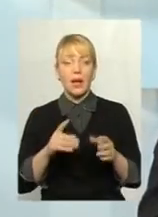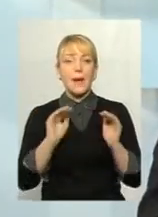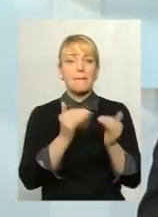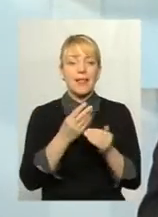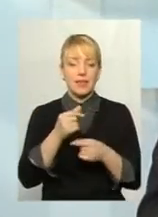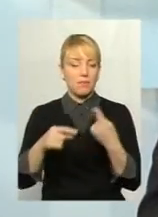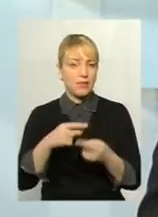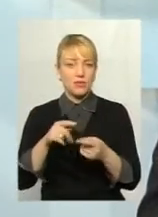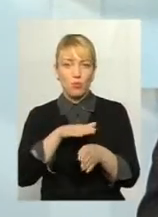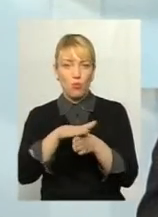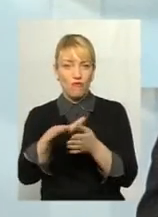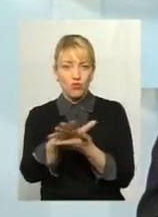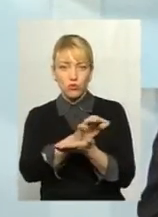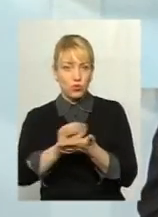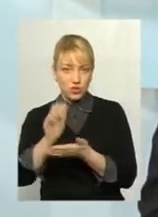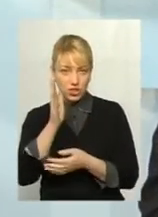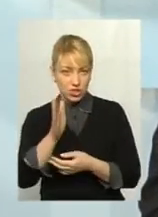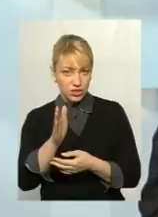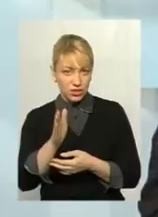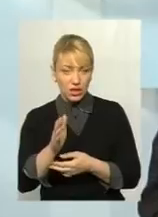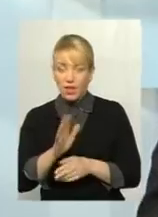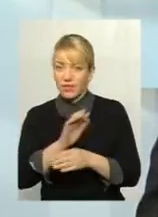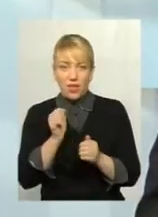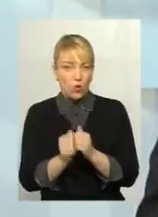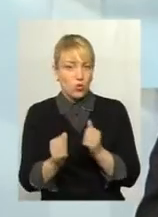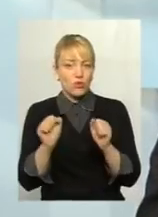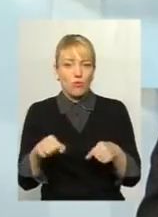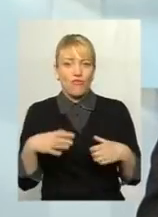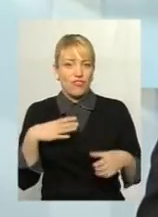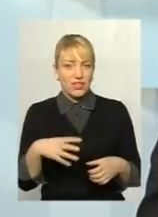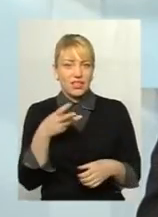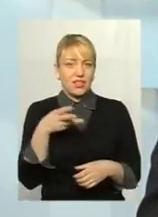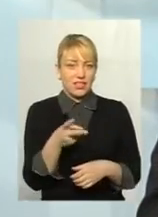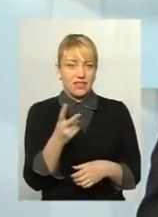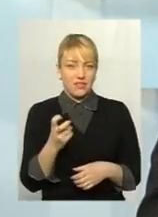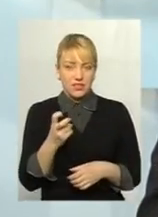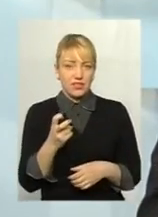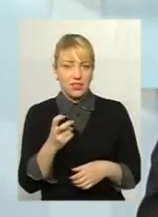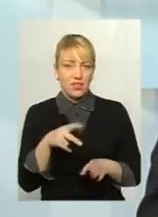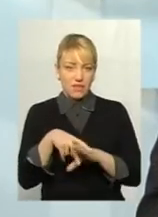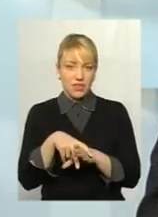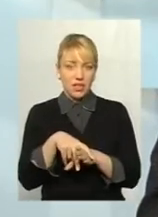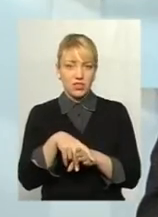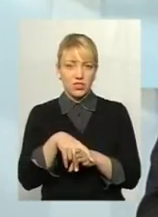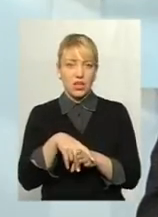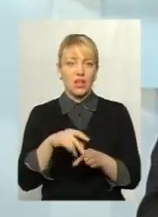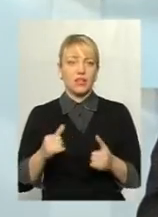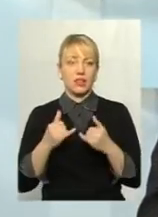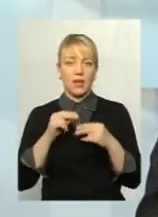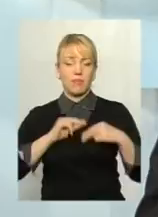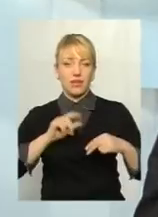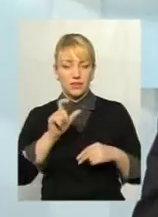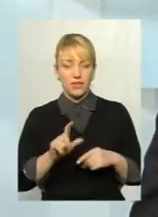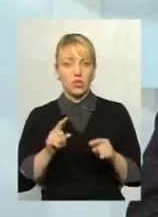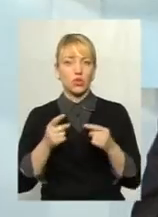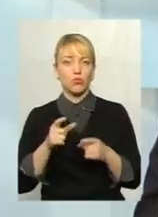сьогодні повністю знищується. Не кожен витримає 3200 гривень навантаження для працівника, тому що